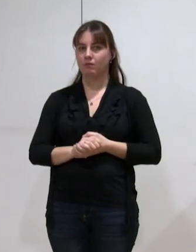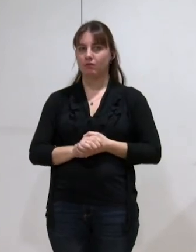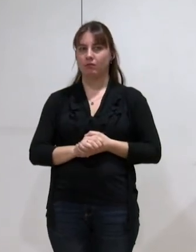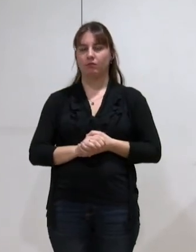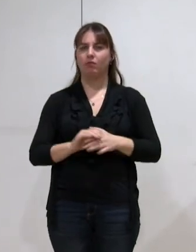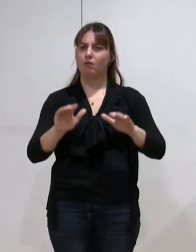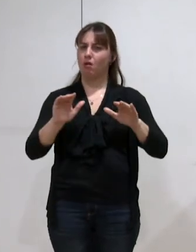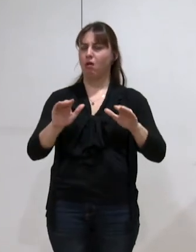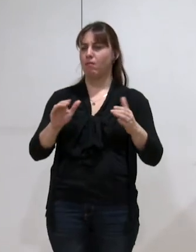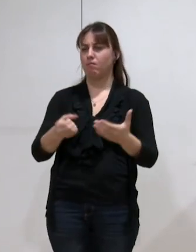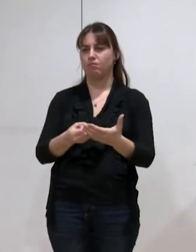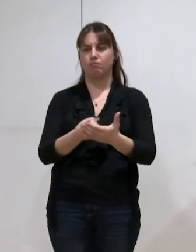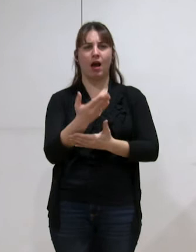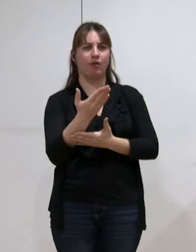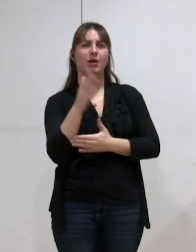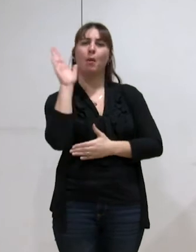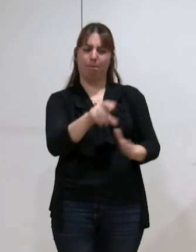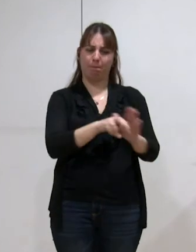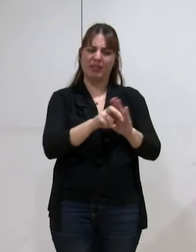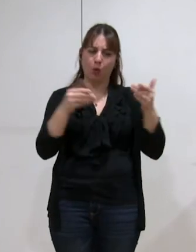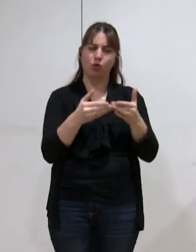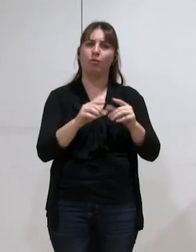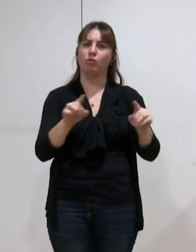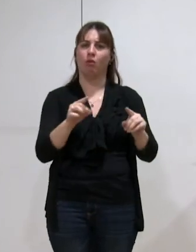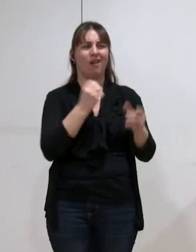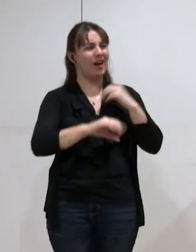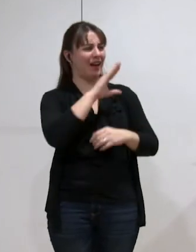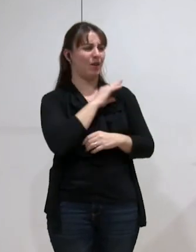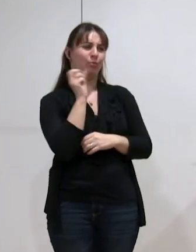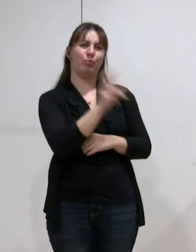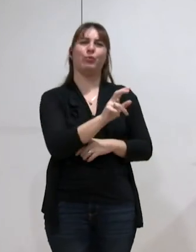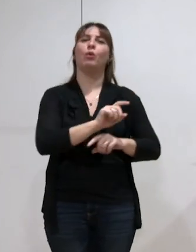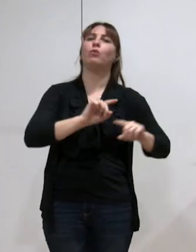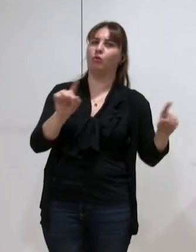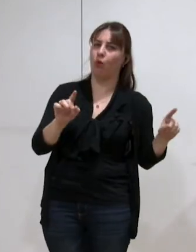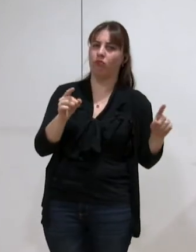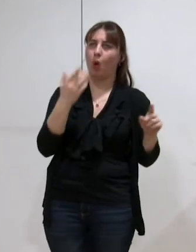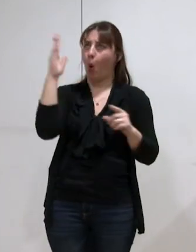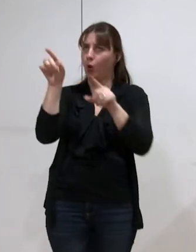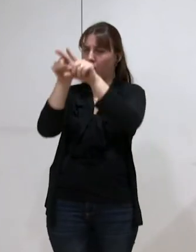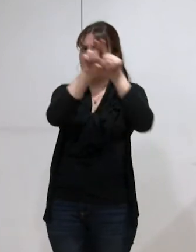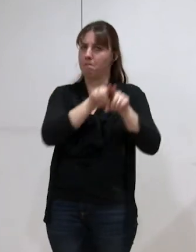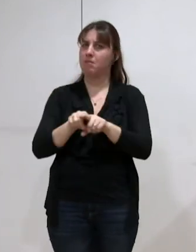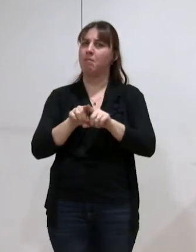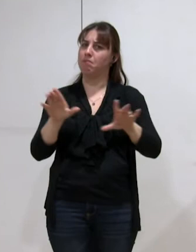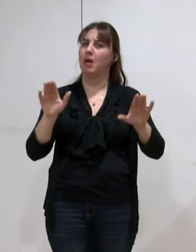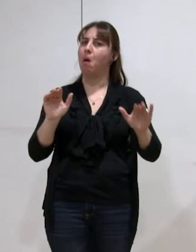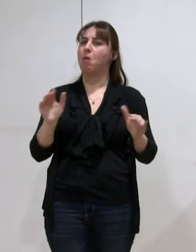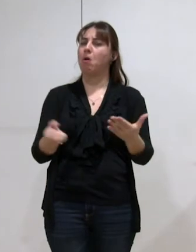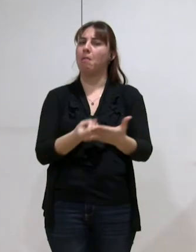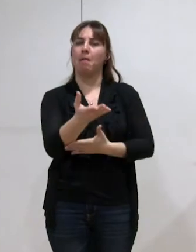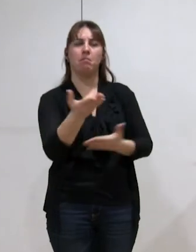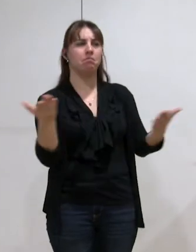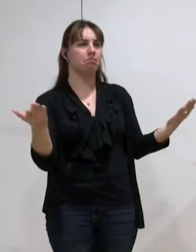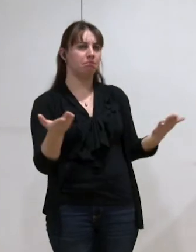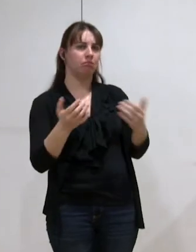dire une chose qui n'est pas propre à Grenoble et qui n'est pas de votre responsabilité première. Cela n'empêche pas de le dire,'est qu'il